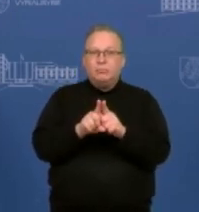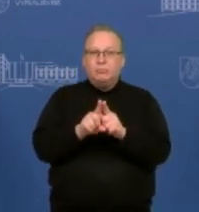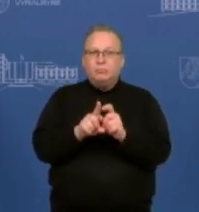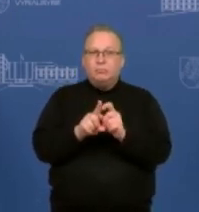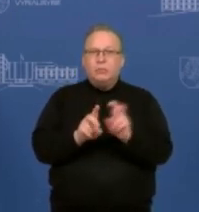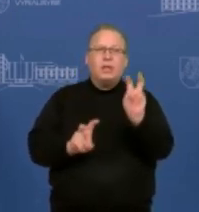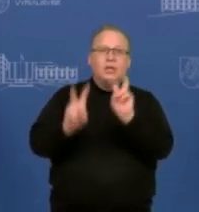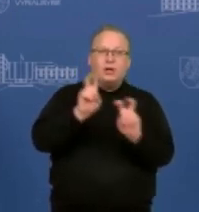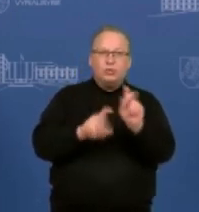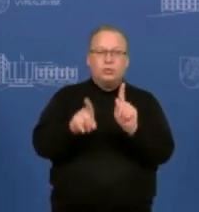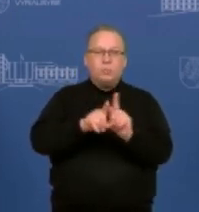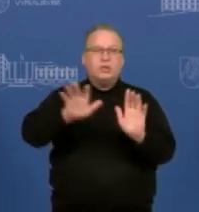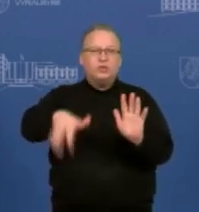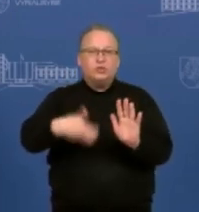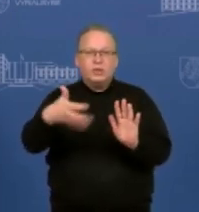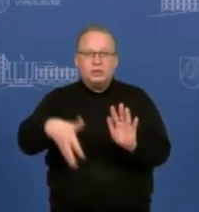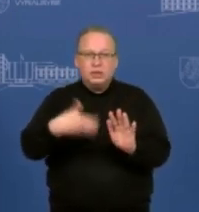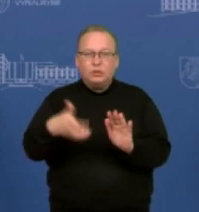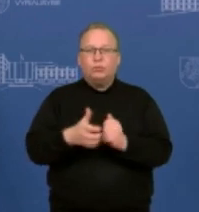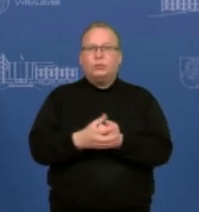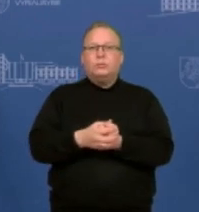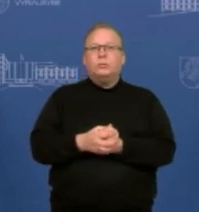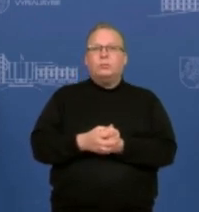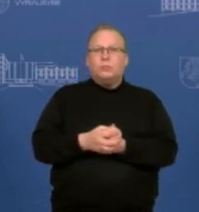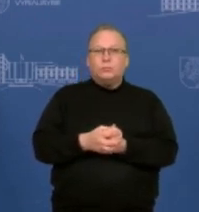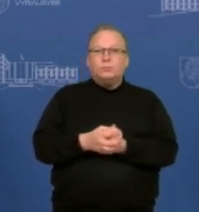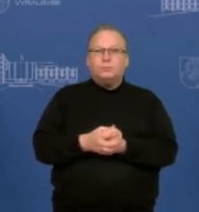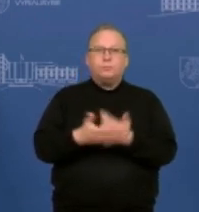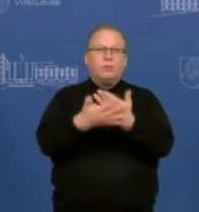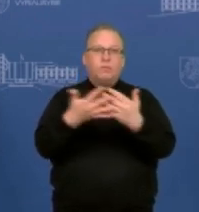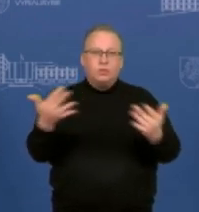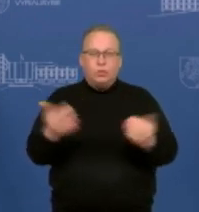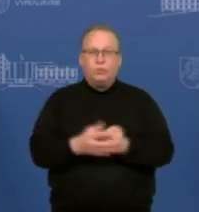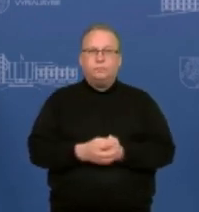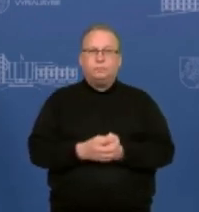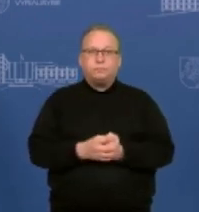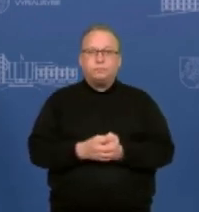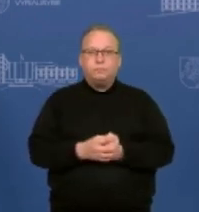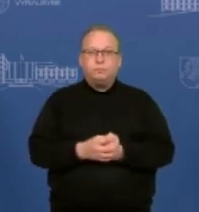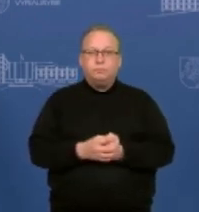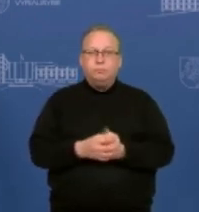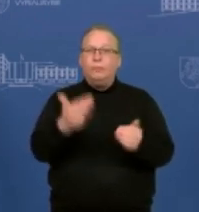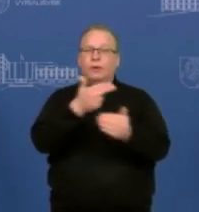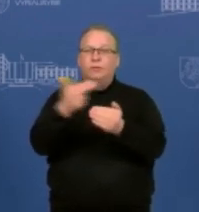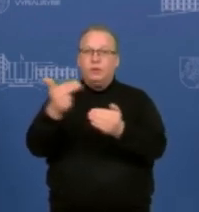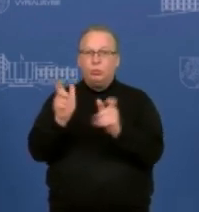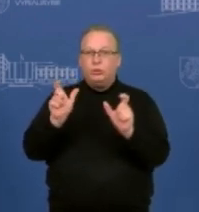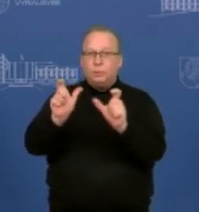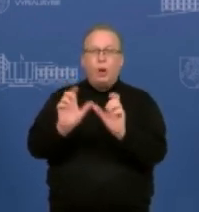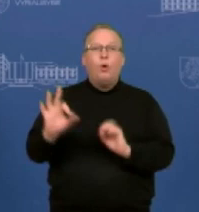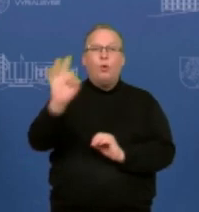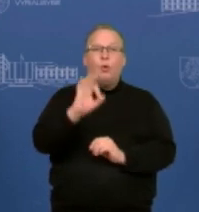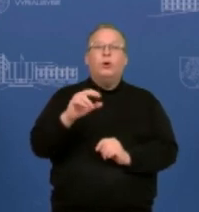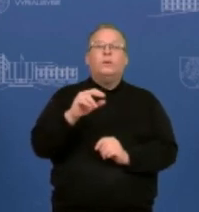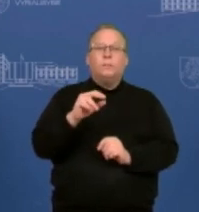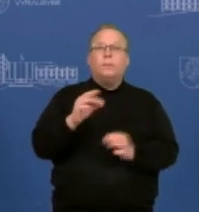einant į iškastinių industrijų importą. Per diskusijas tai